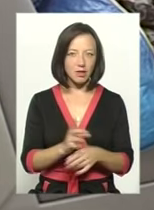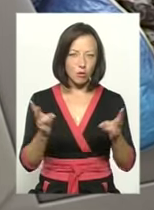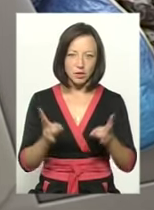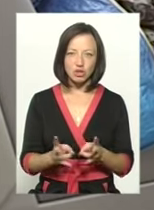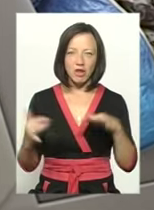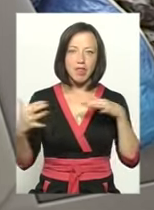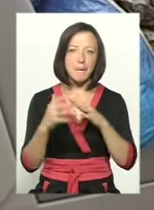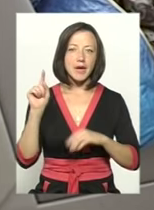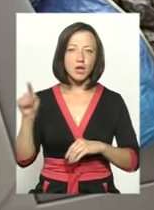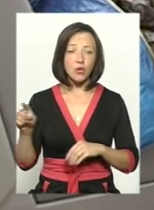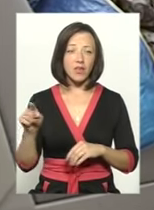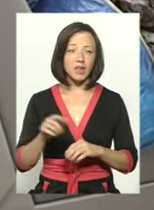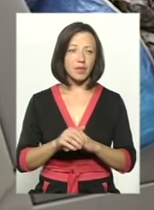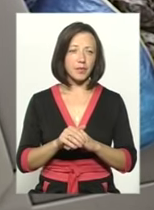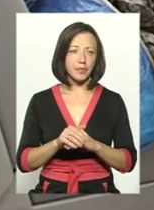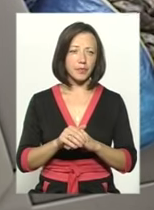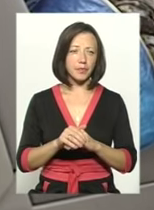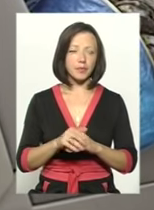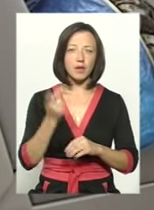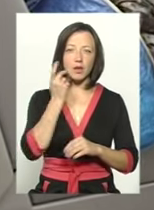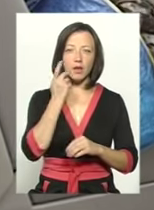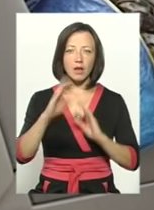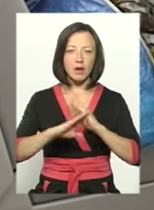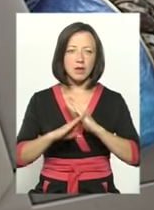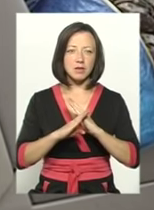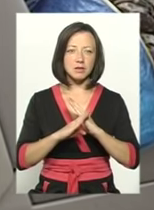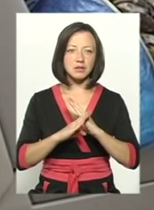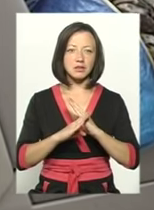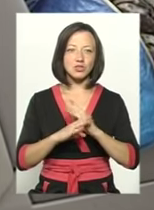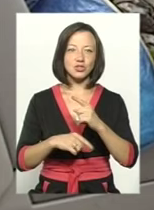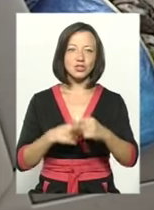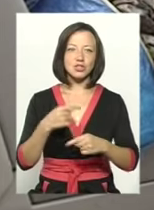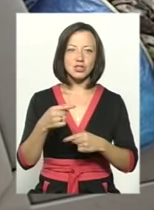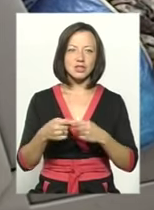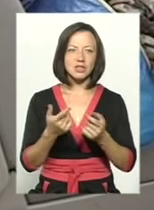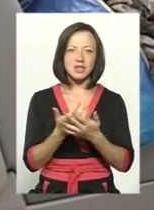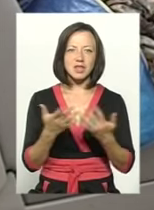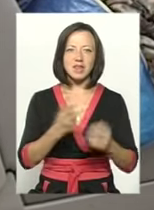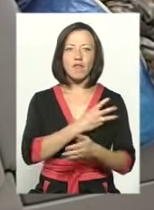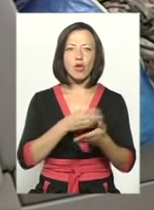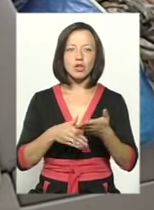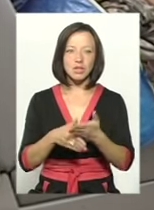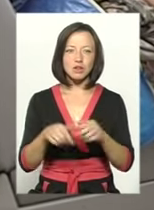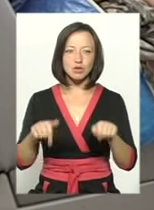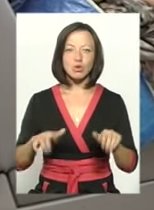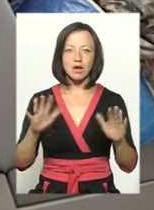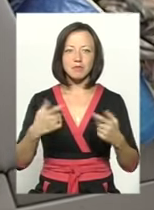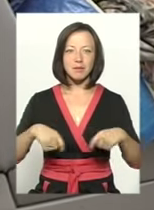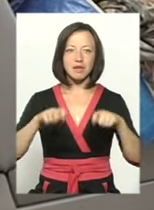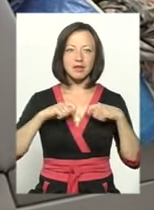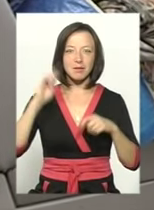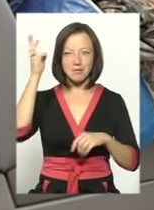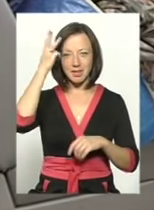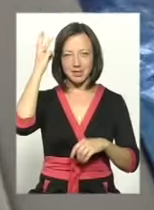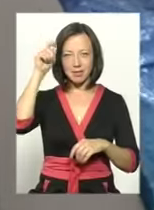передовій. Постійно допомагали вони через різних волонтерів, цього разу передали нашим